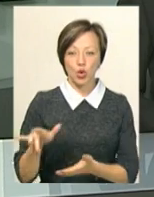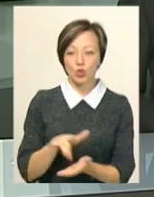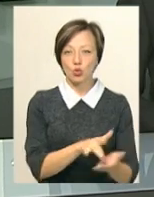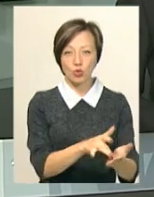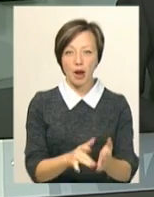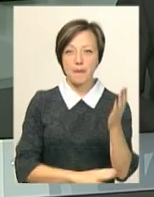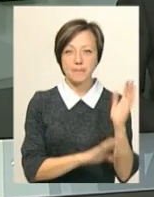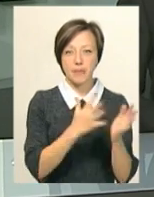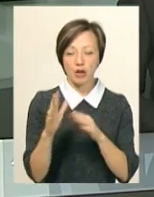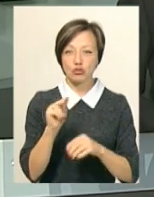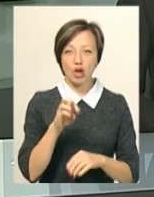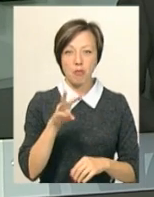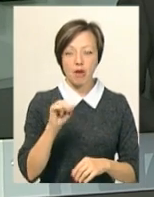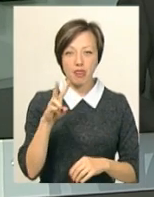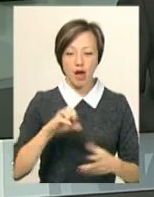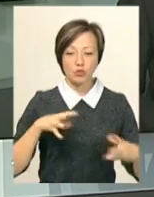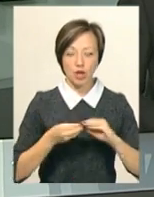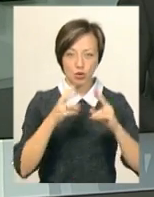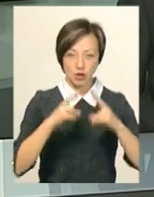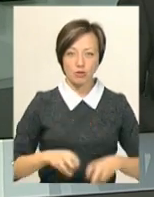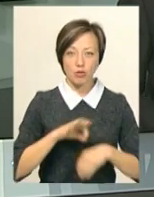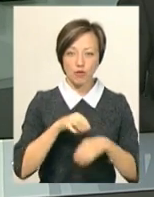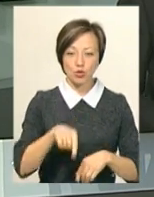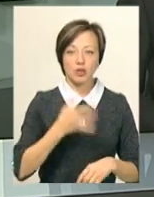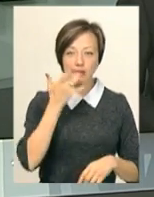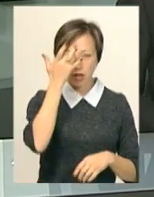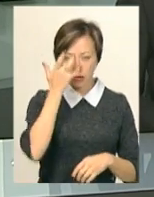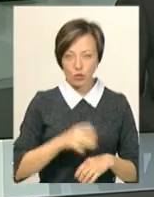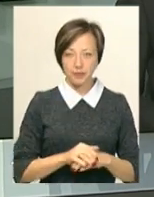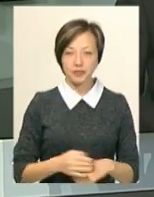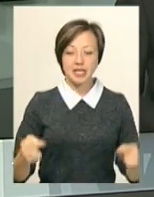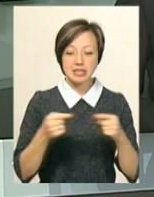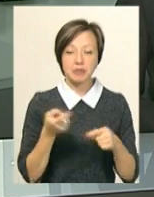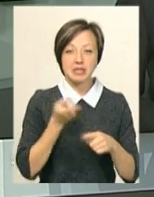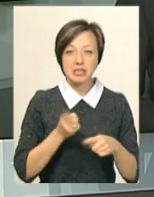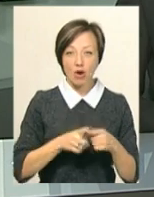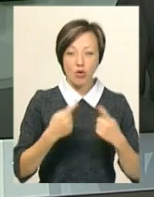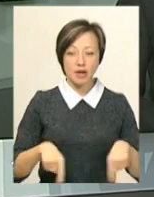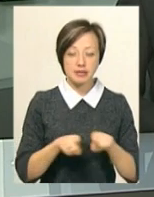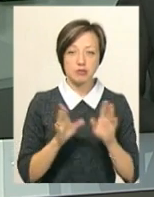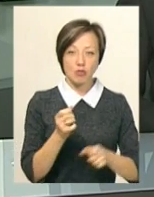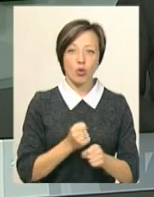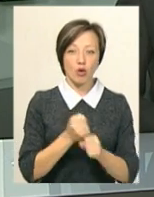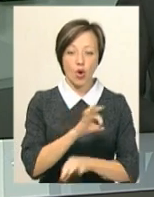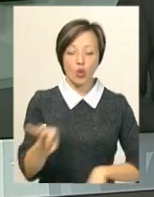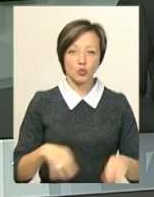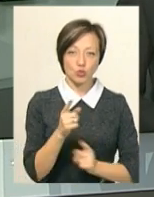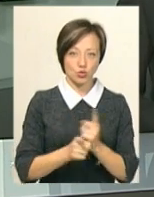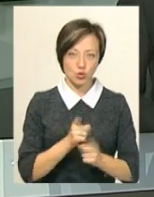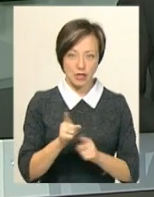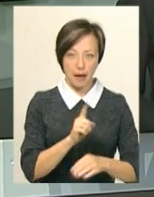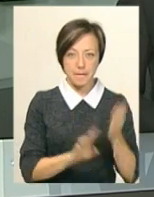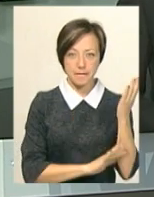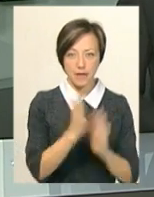імені Чекмана та результати досліджень, що проводилися тут влітку. Саме ця організація розроблятиме проєкт реконструкції парку.